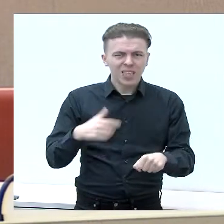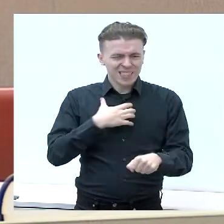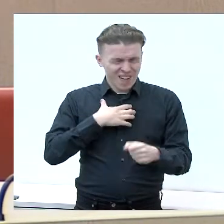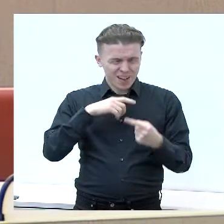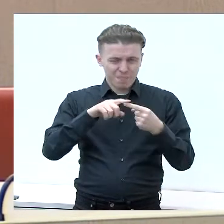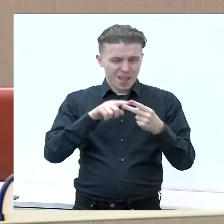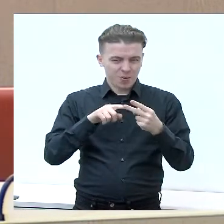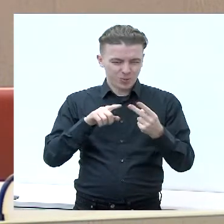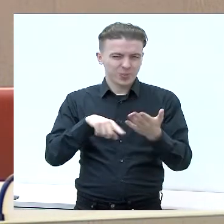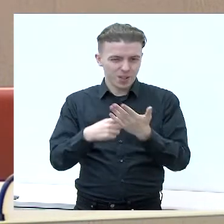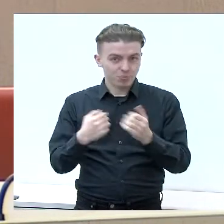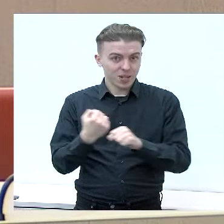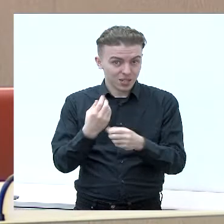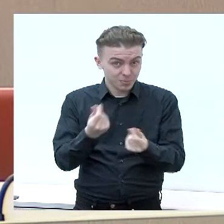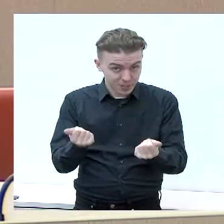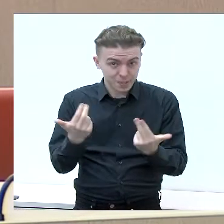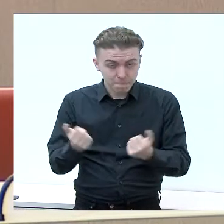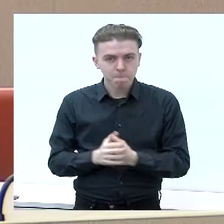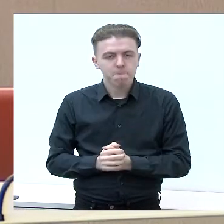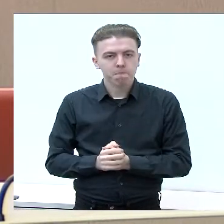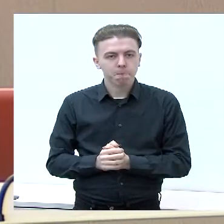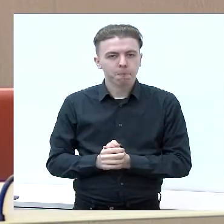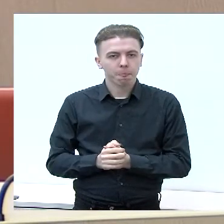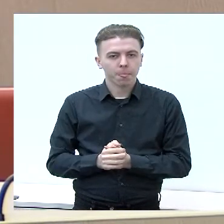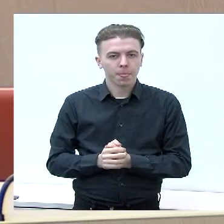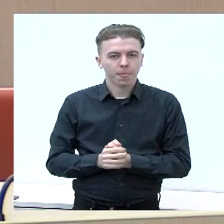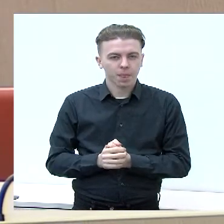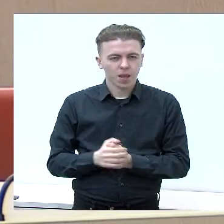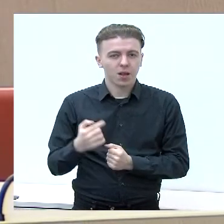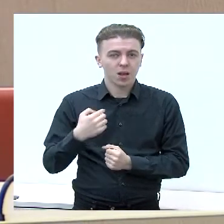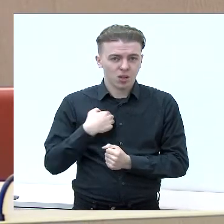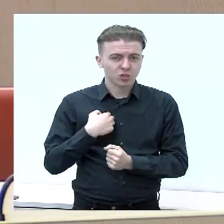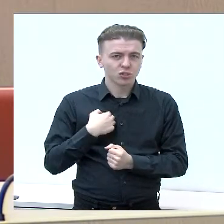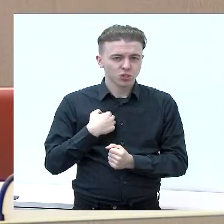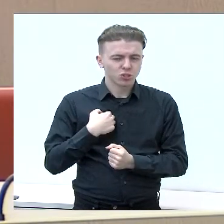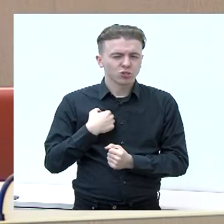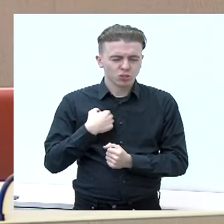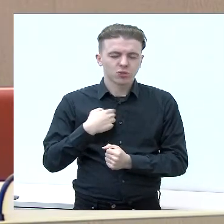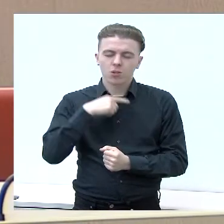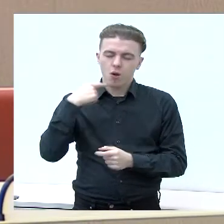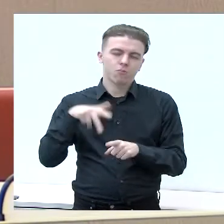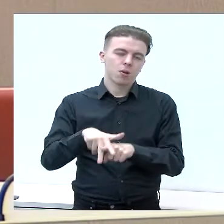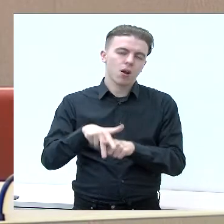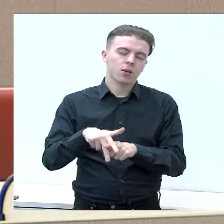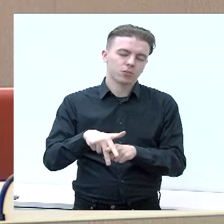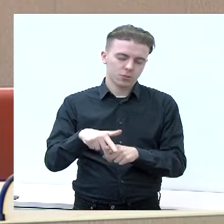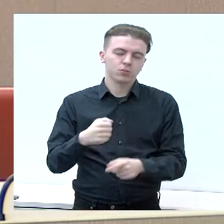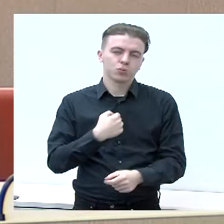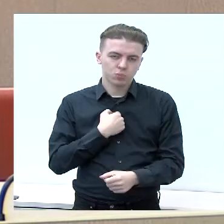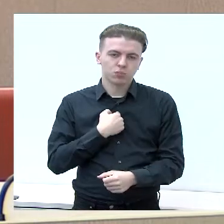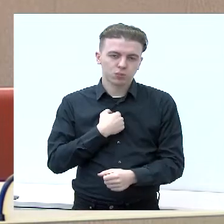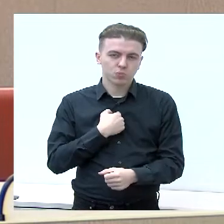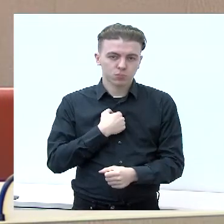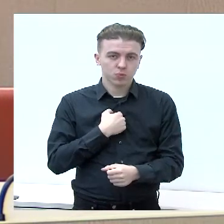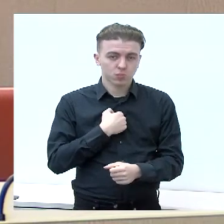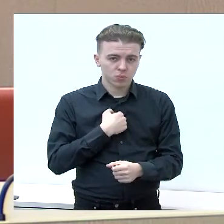svarbių kalvarijos saivaldybėj. Nu, aš turės daug praktikus, kur galima pavienyti to žmonės, ypatingai